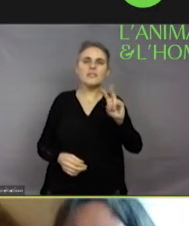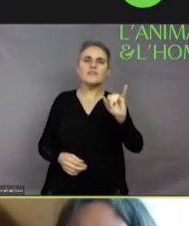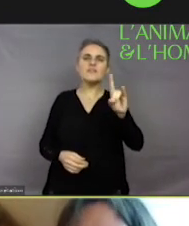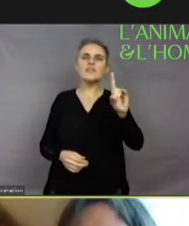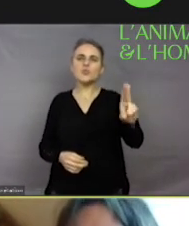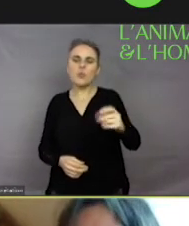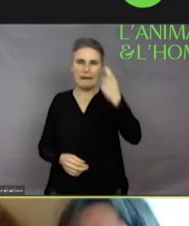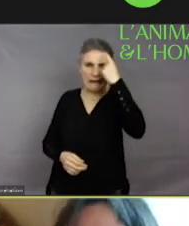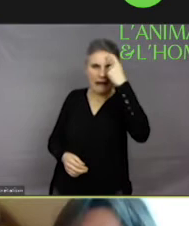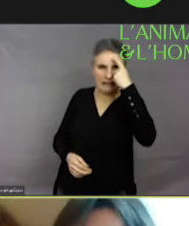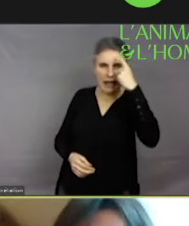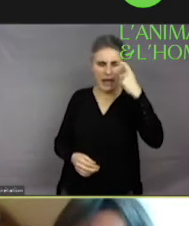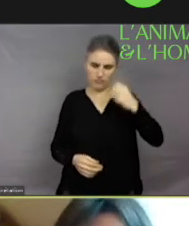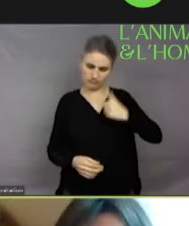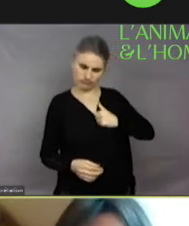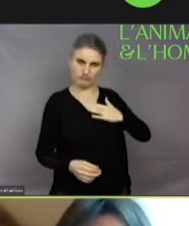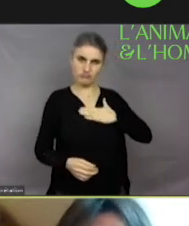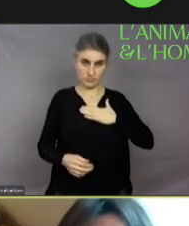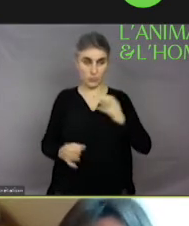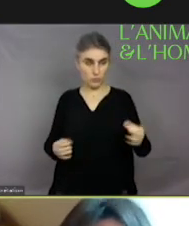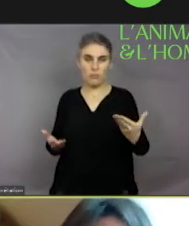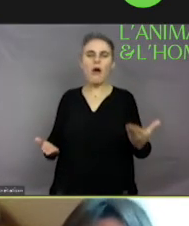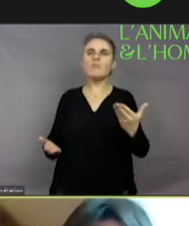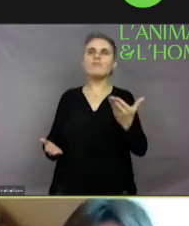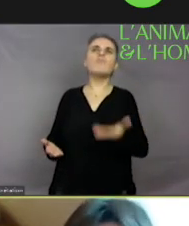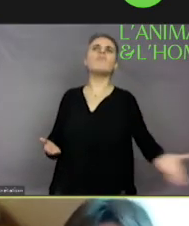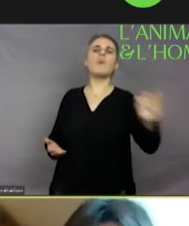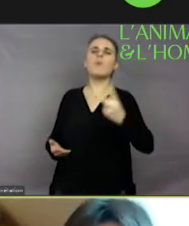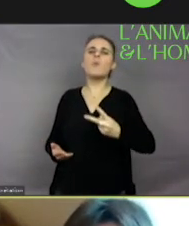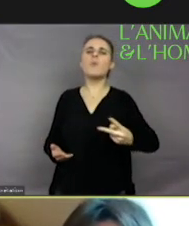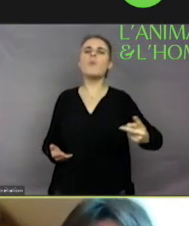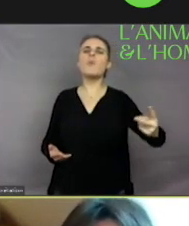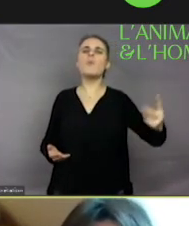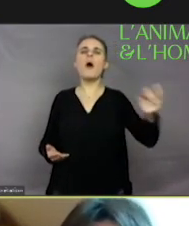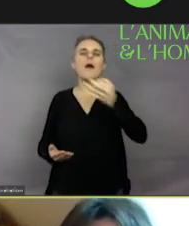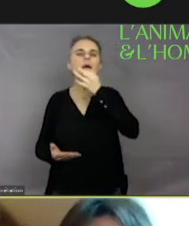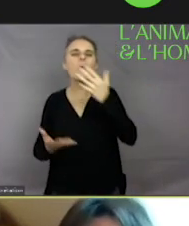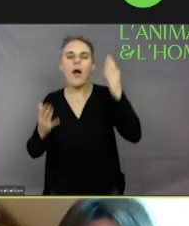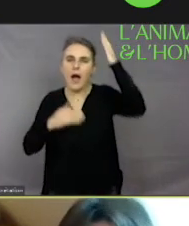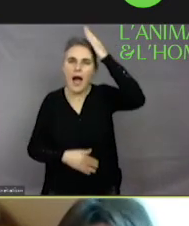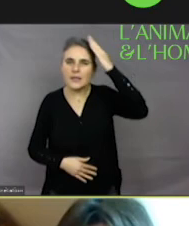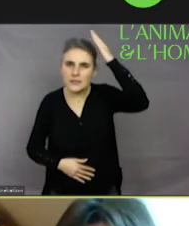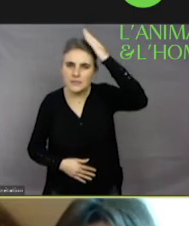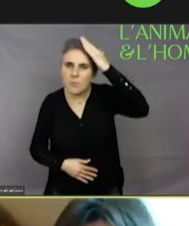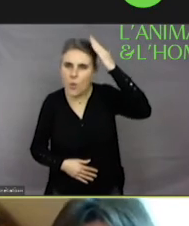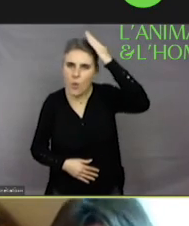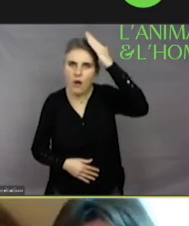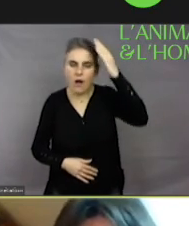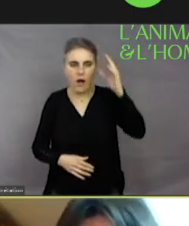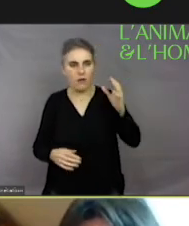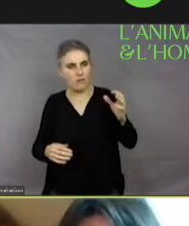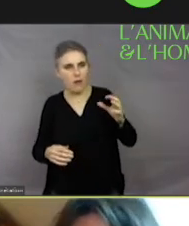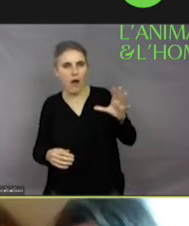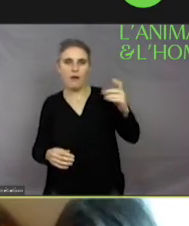plus, les animaux sont considérés comme des personnalités non humaines.